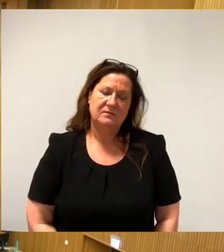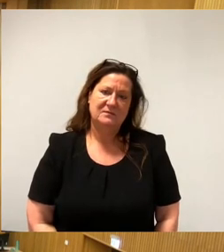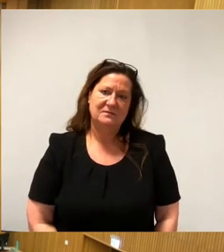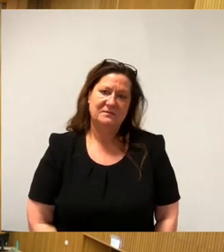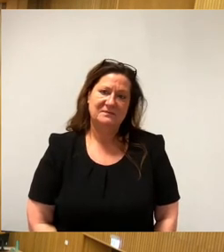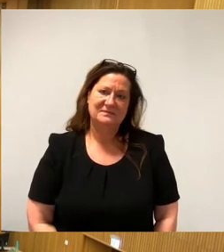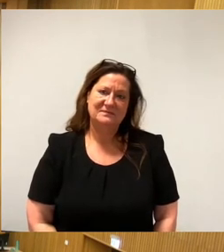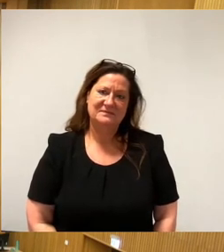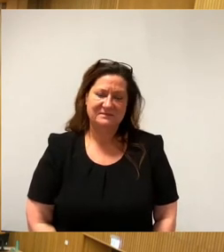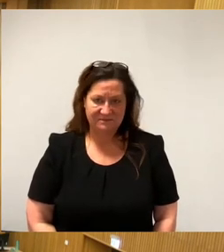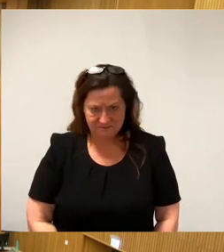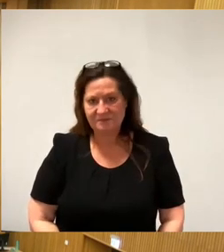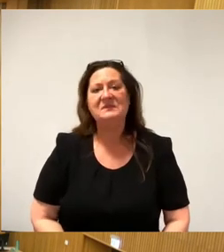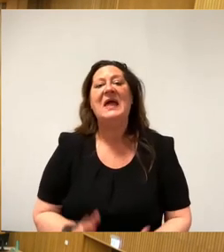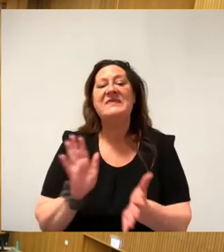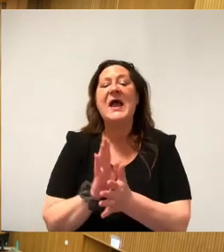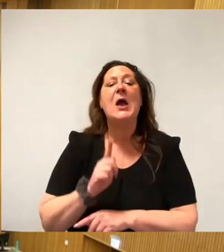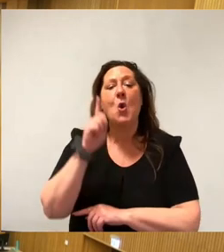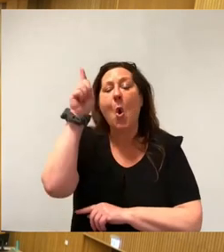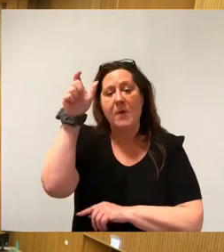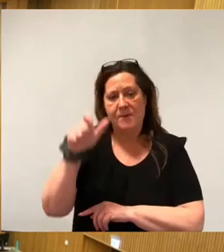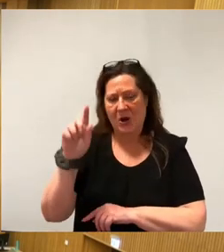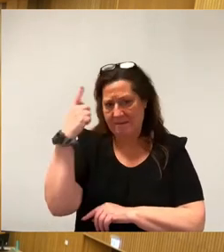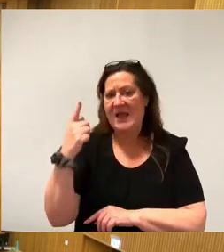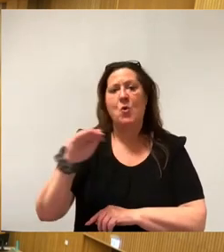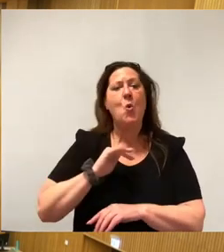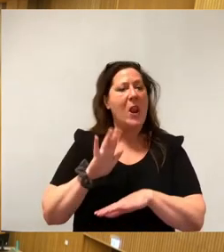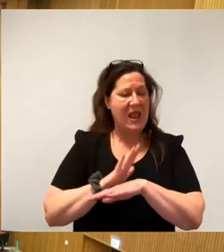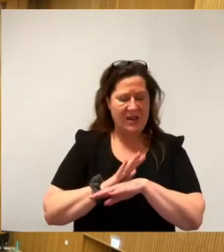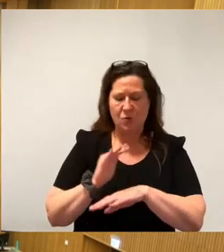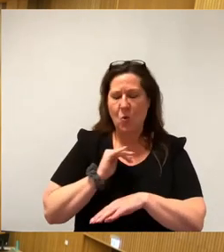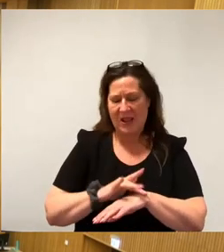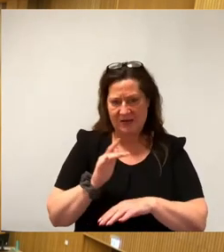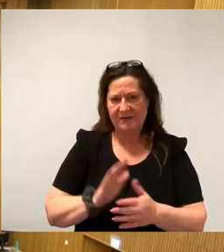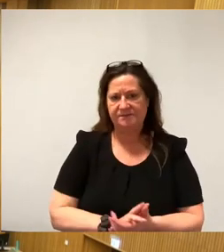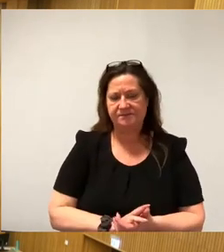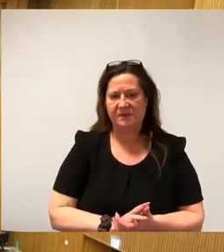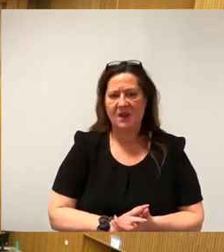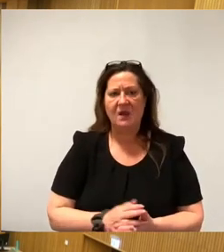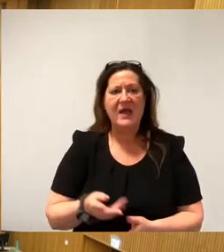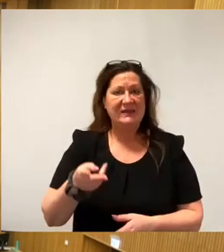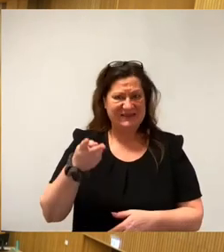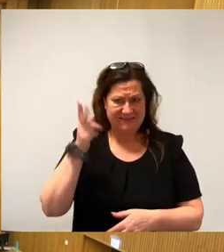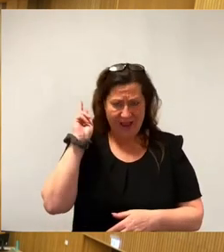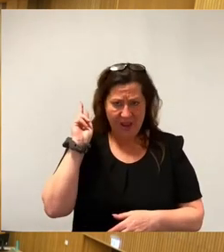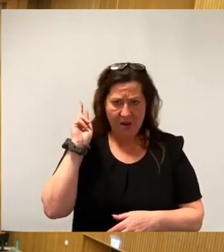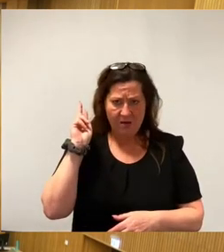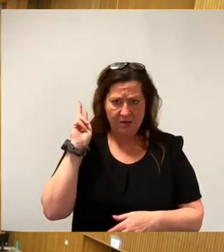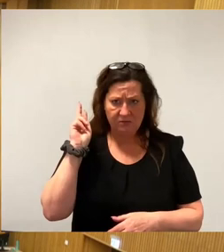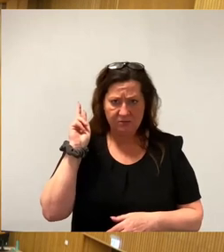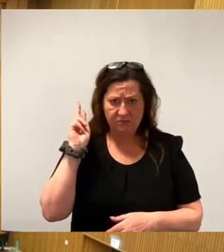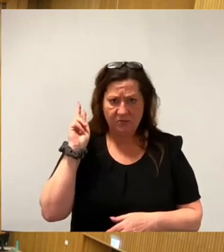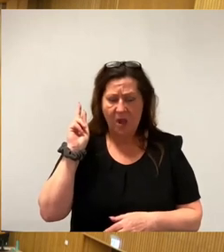Sehr geehrter Herr Oberbürgermeister, werte Kolleginnen und Kollegen. In den vergangenen zwei Jahren wurde sowohl in den Gremien des